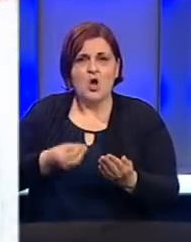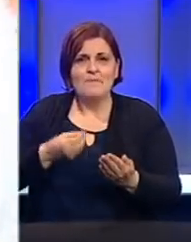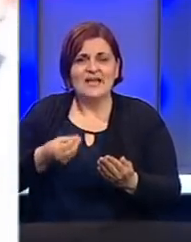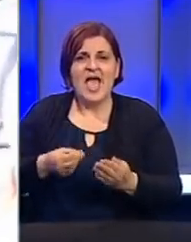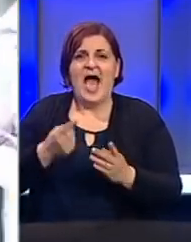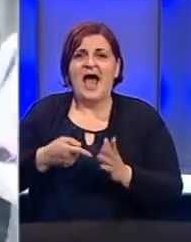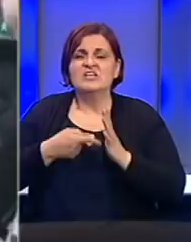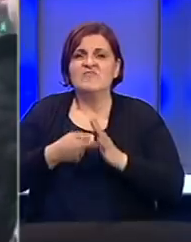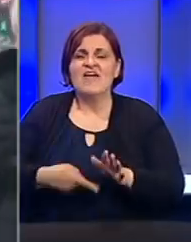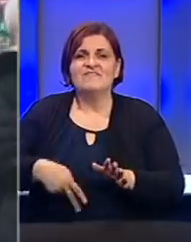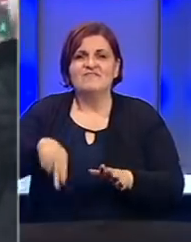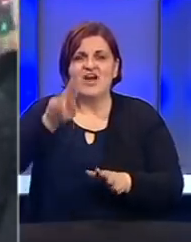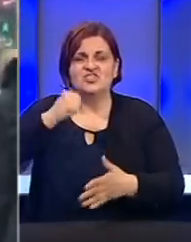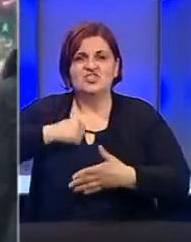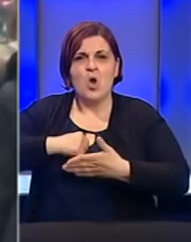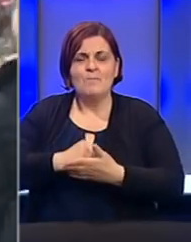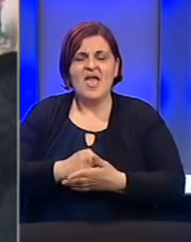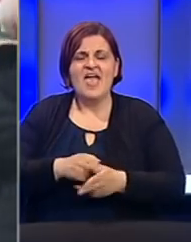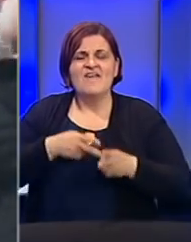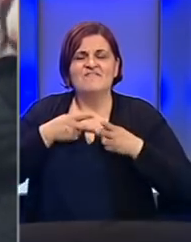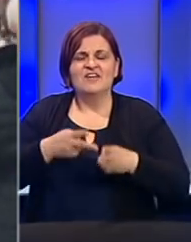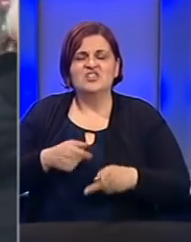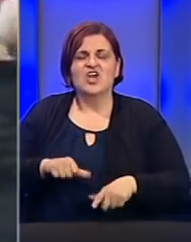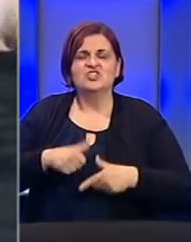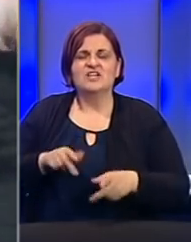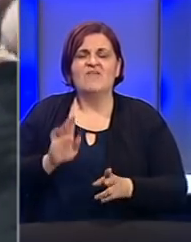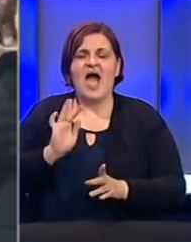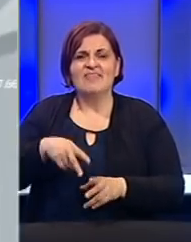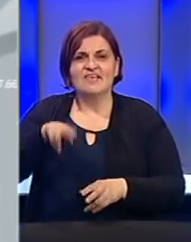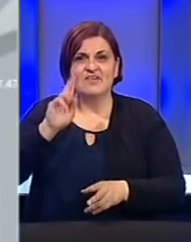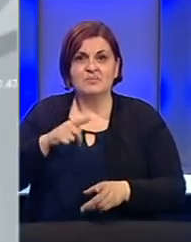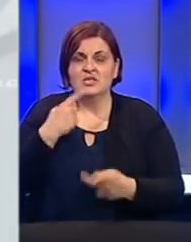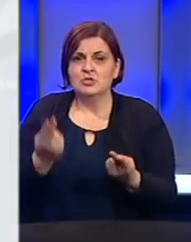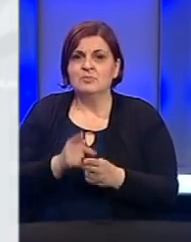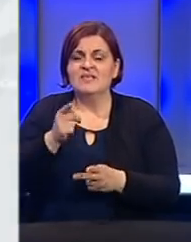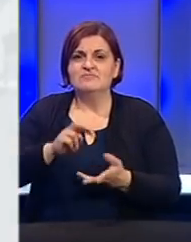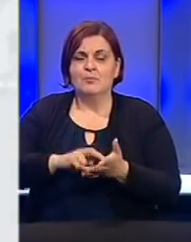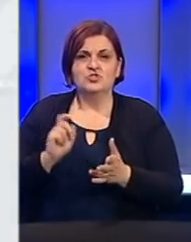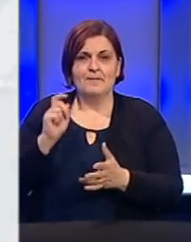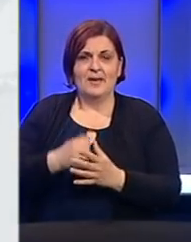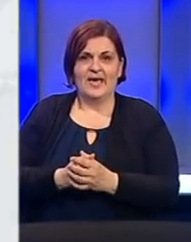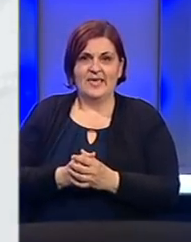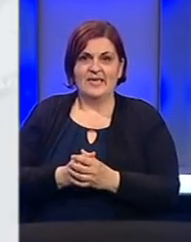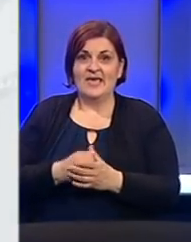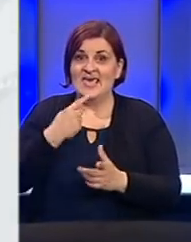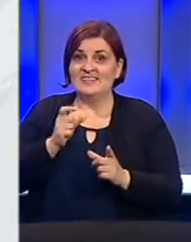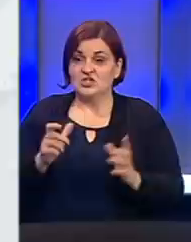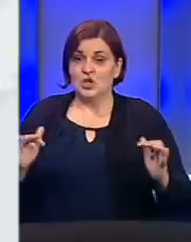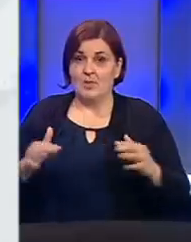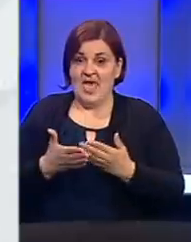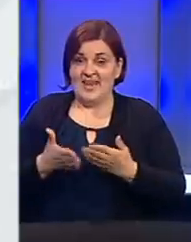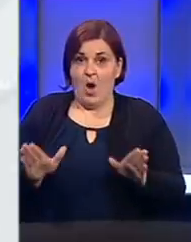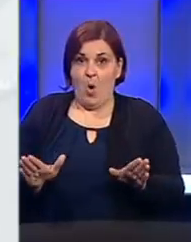svako isticanje fašističkih obilježija vrijeđa žrtve fašizma. Slično priopćenje stiže i iz njegove stranke. Da je riječ o skupu na